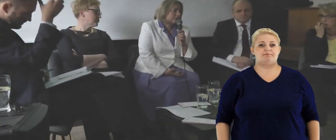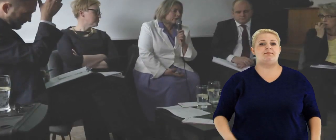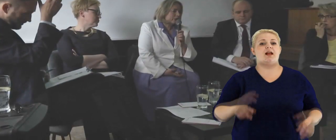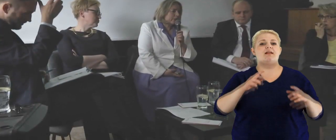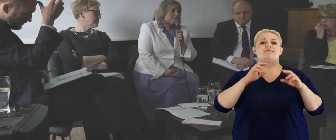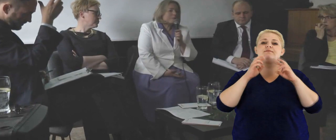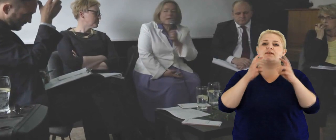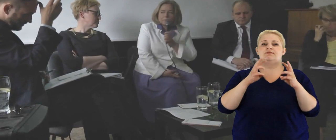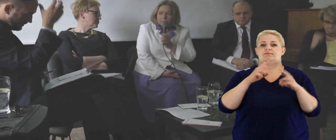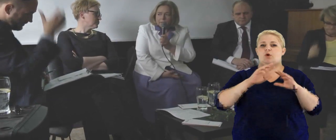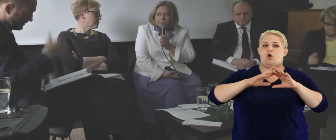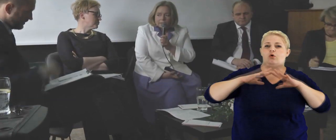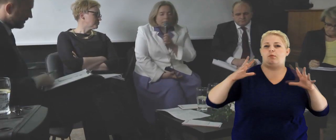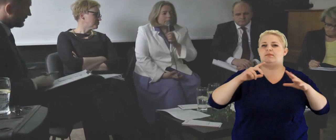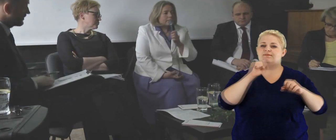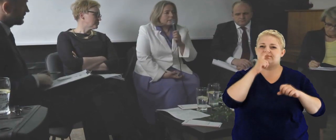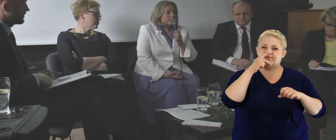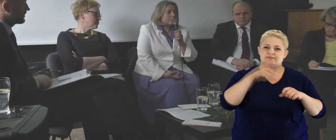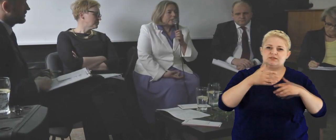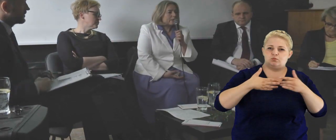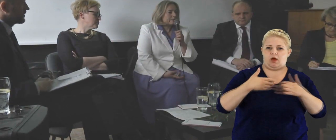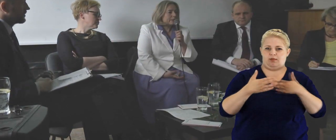wsparcie prawne,